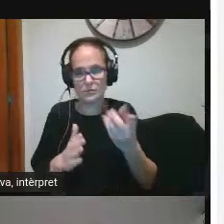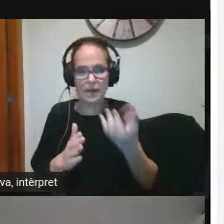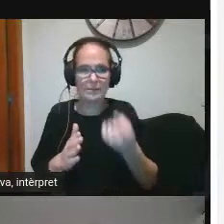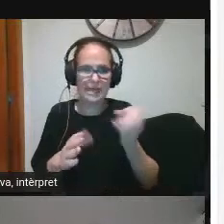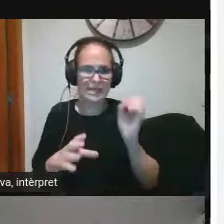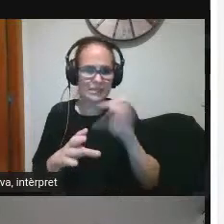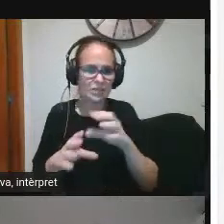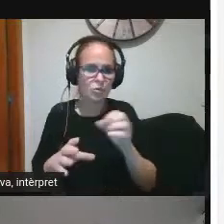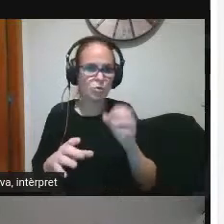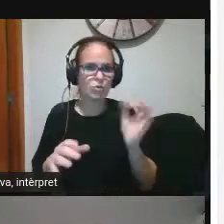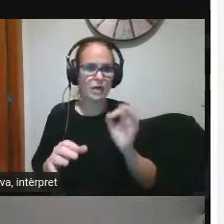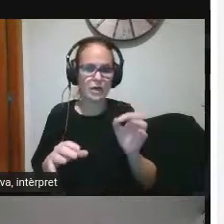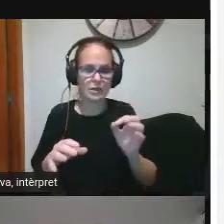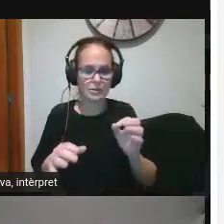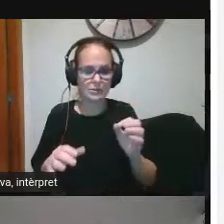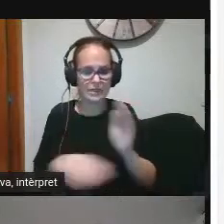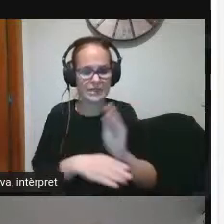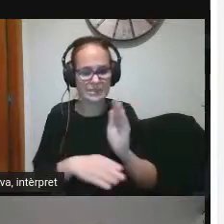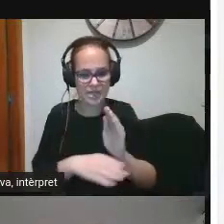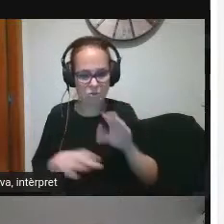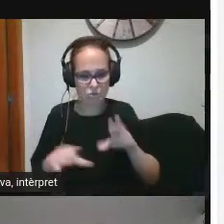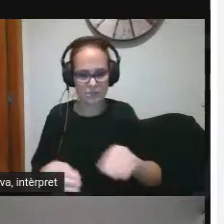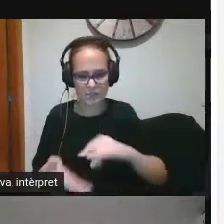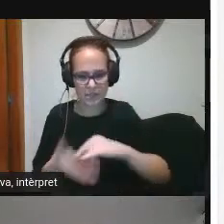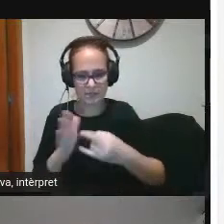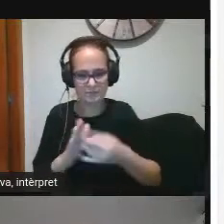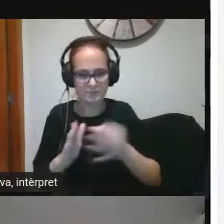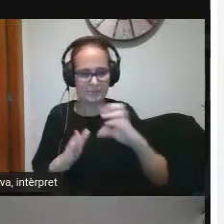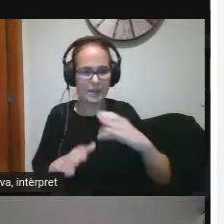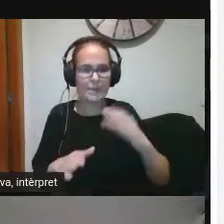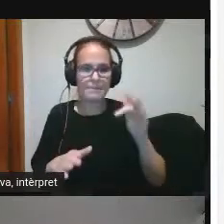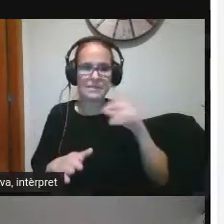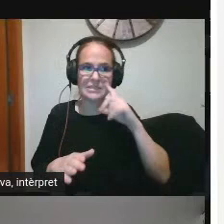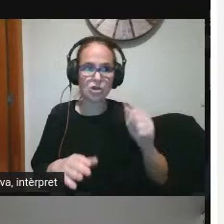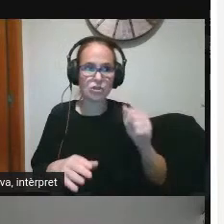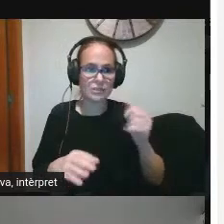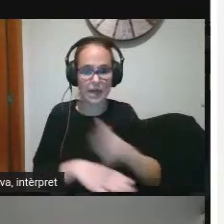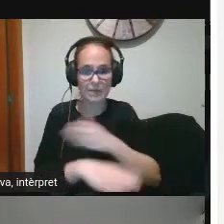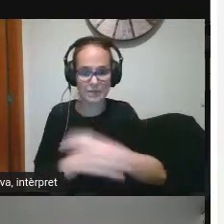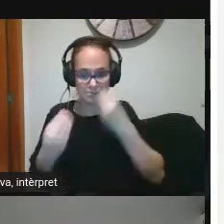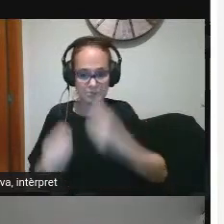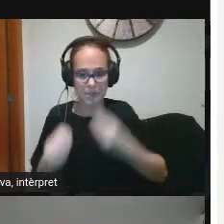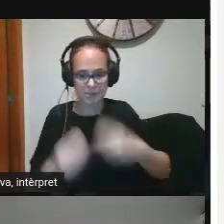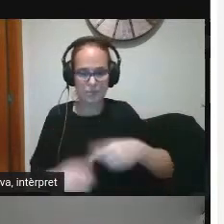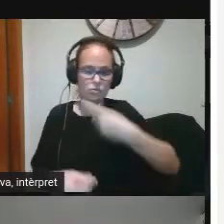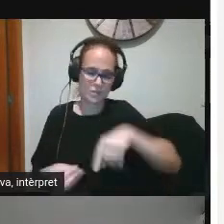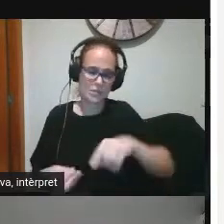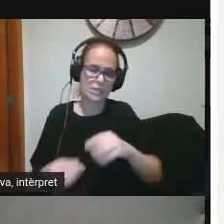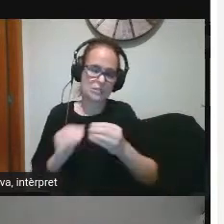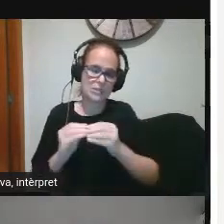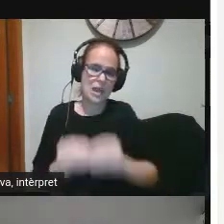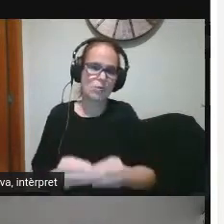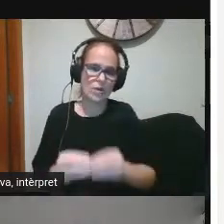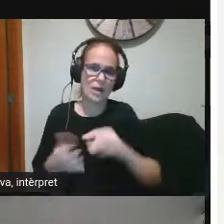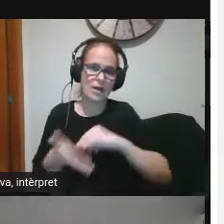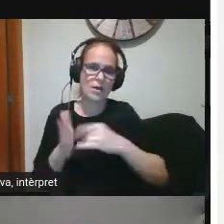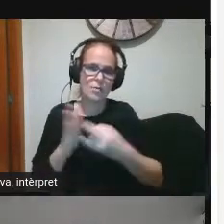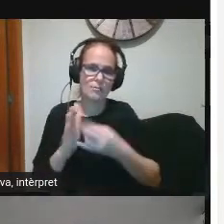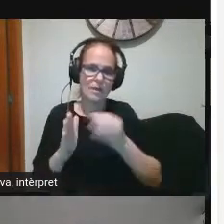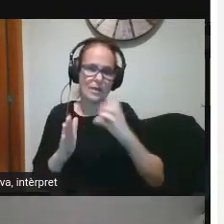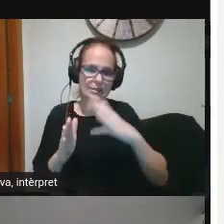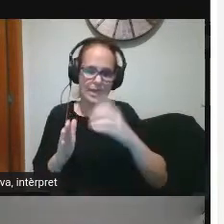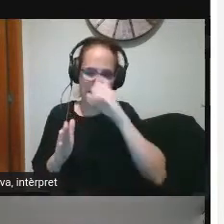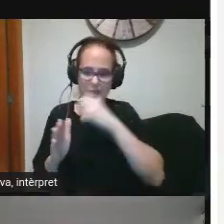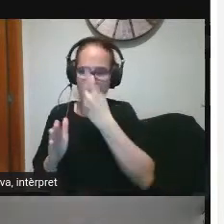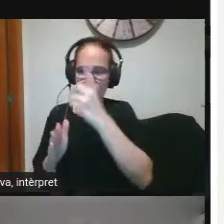aplicatiu i amb la bona diagnosi que havíem fet vam poder elaborar un platac per els anys 17 i